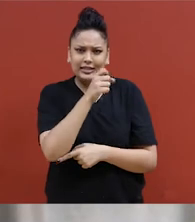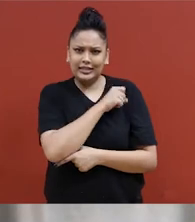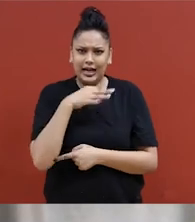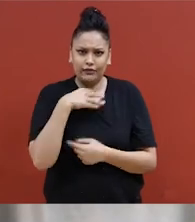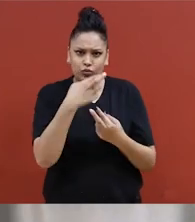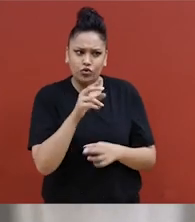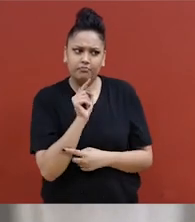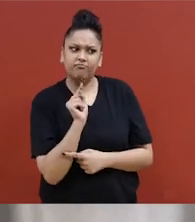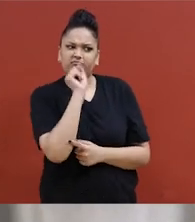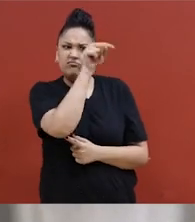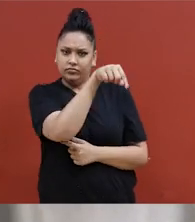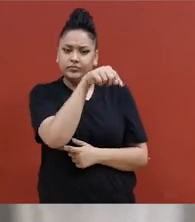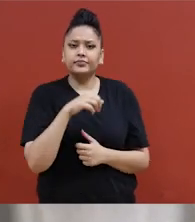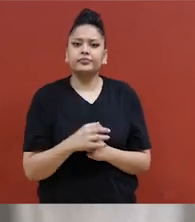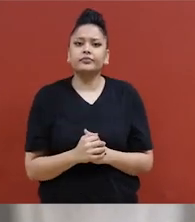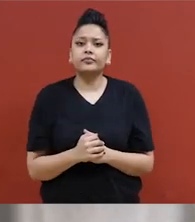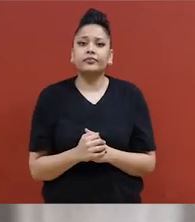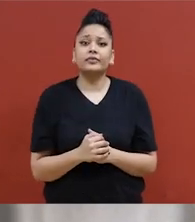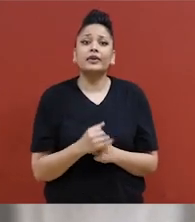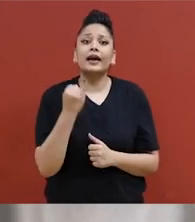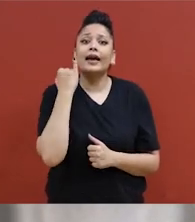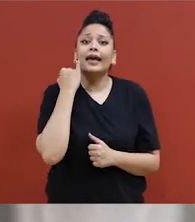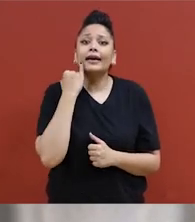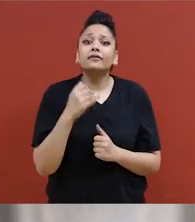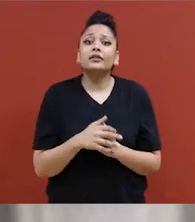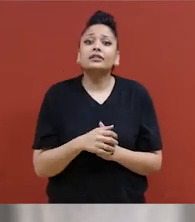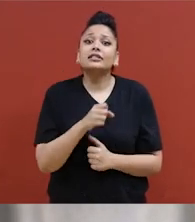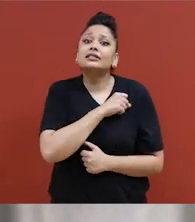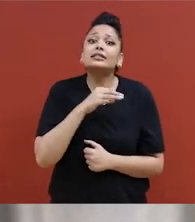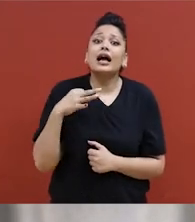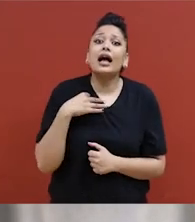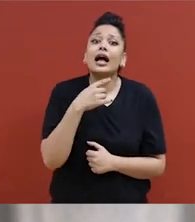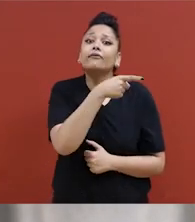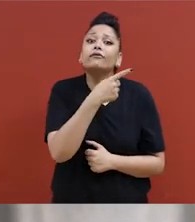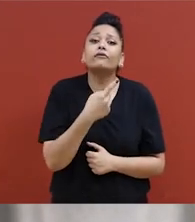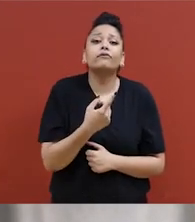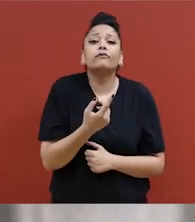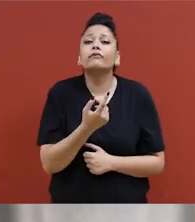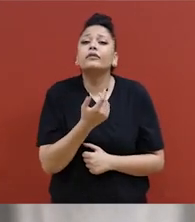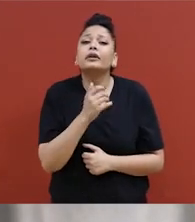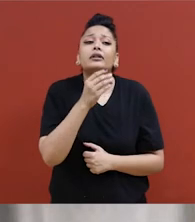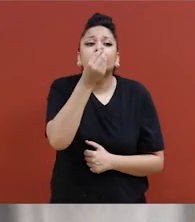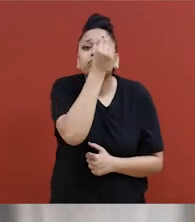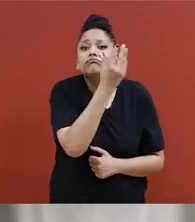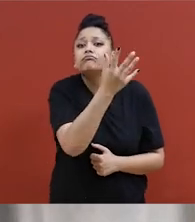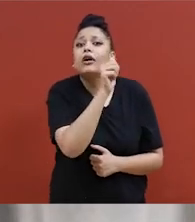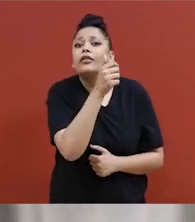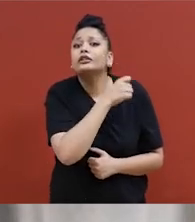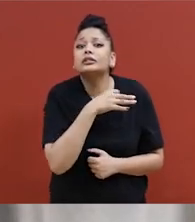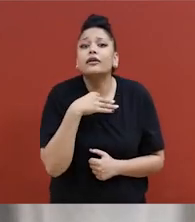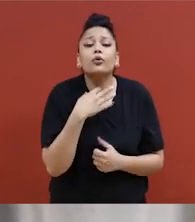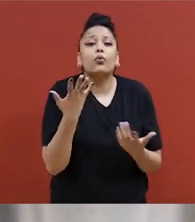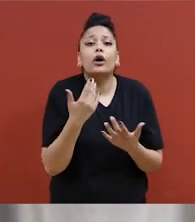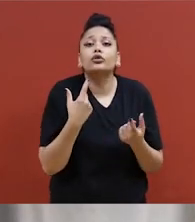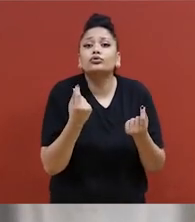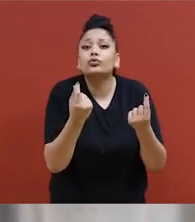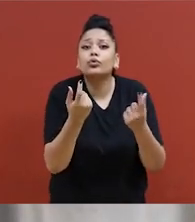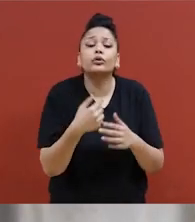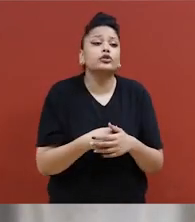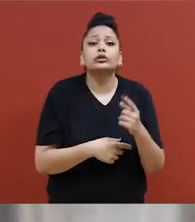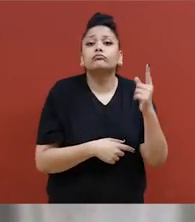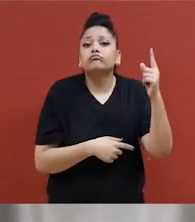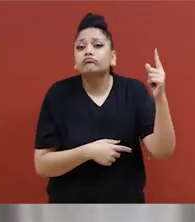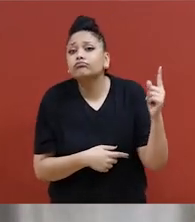Katie. quand j'ai des assistants ici et qu'ils ont besoin de faire passer un message à un autre membre du